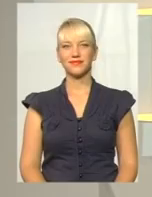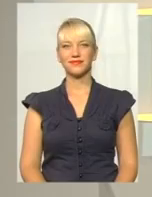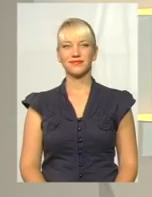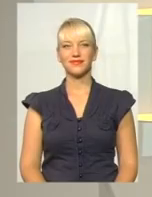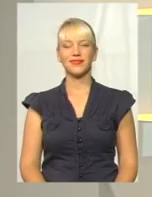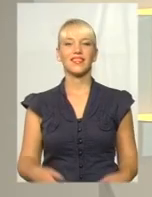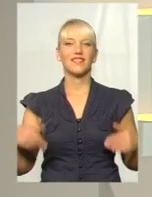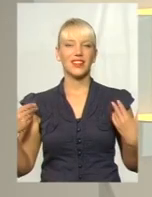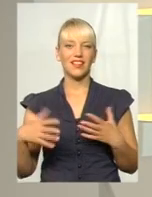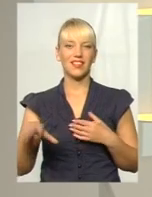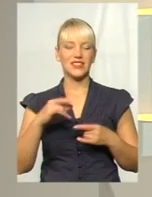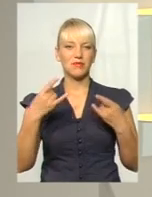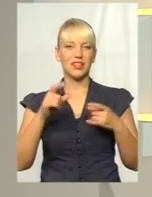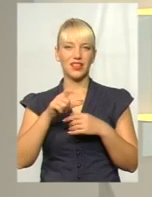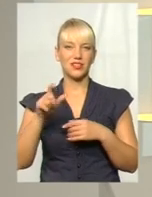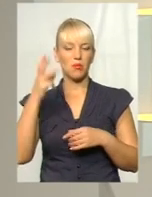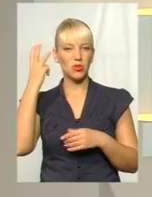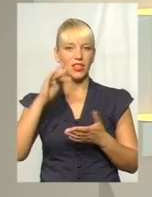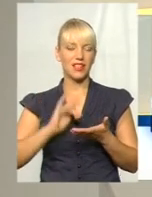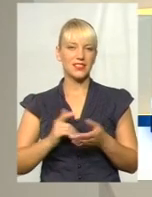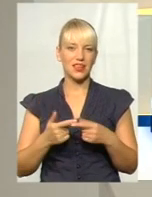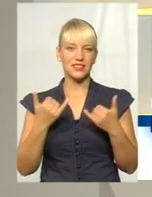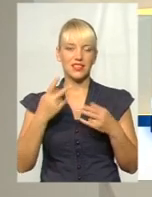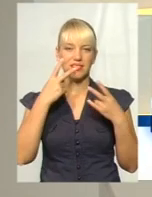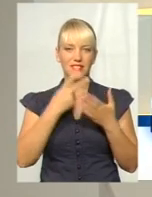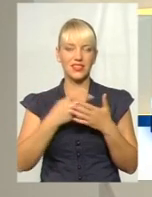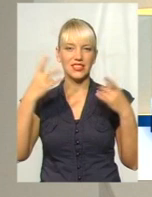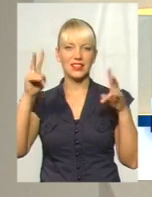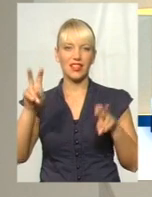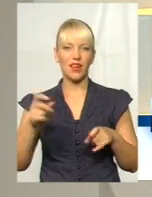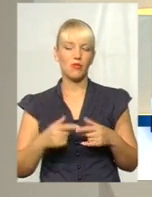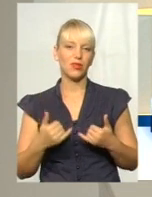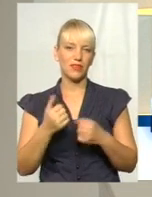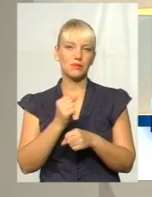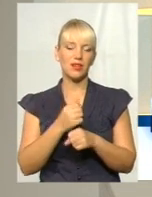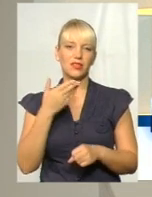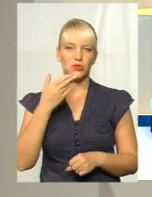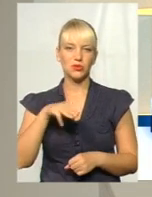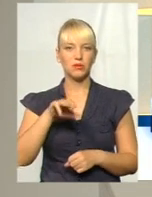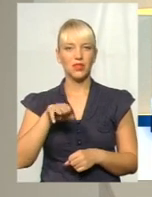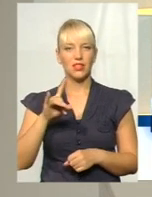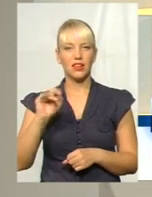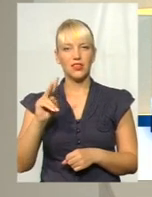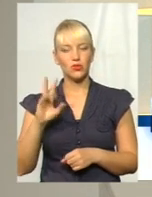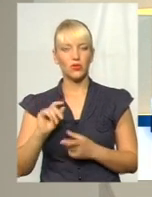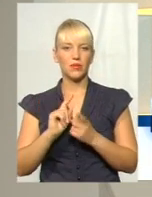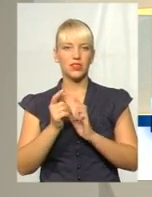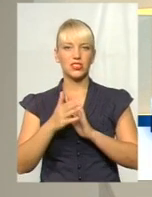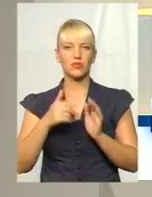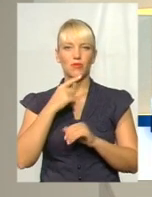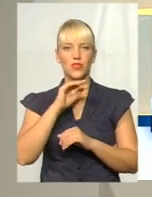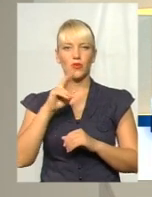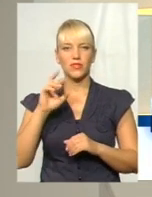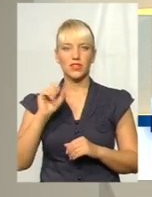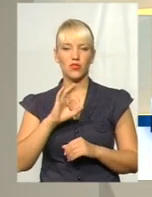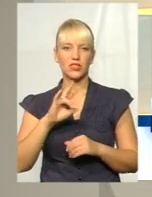Мої вітання усім телеглядачам Поділяцентр. В ефірі тема. Сьогодні для вас у студії працює ведуча, юна мітрашко, переклад на жестову мову